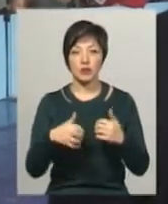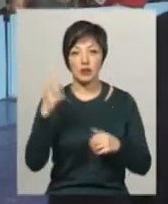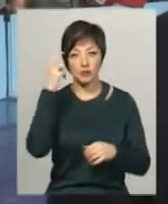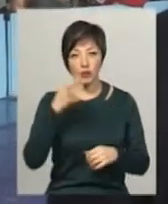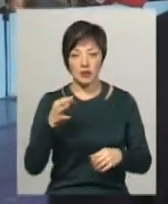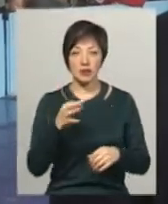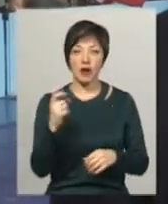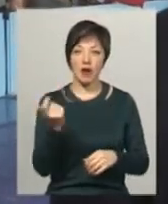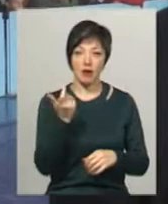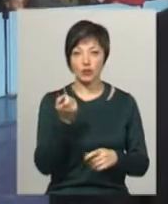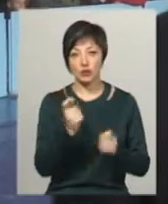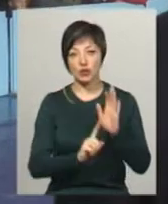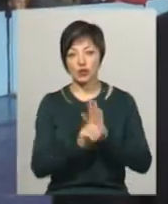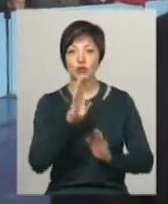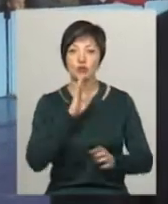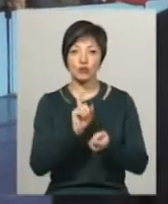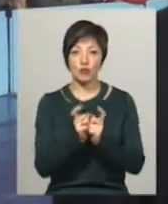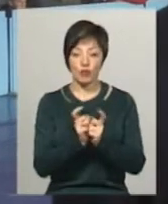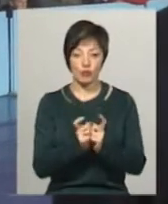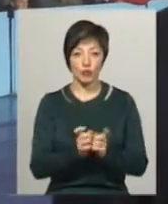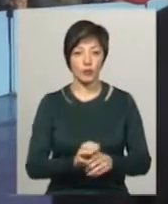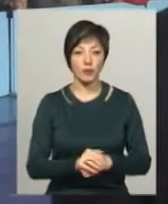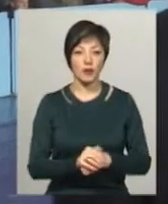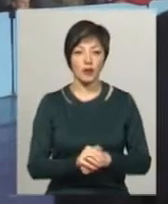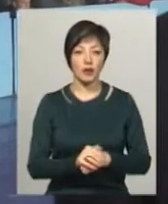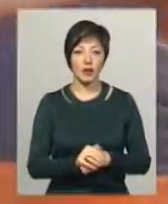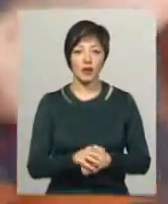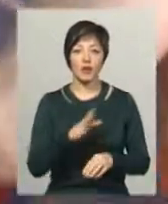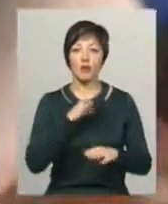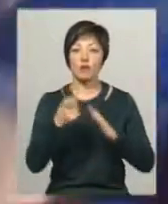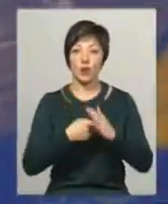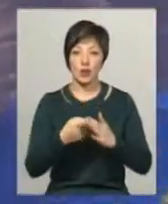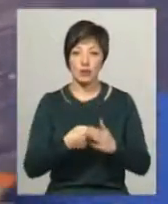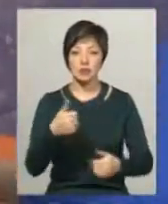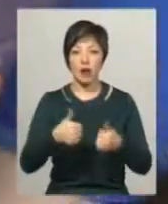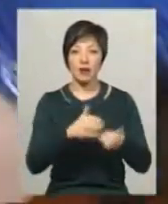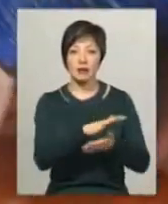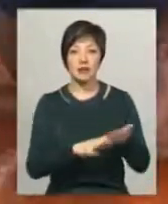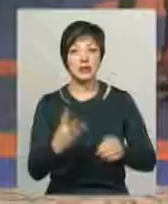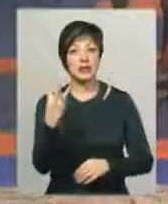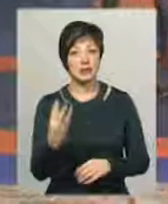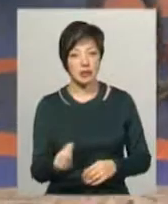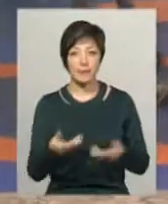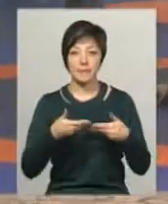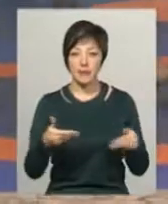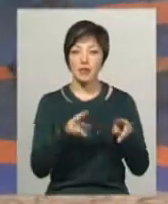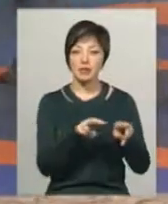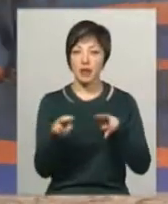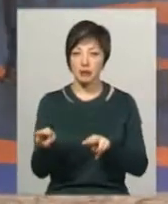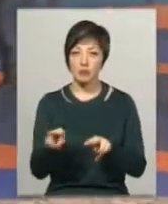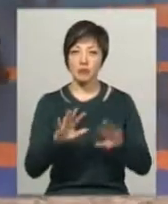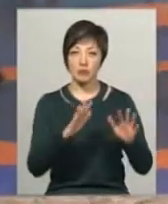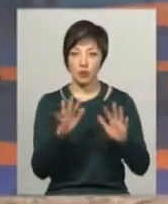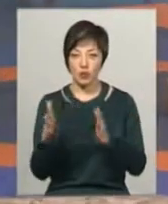Сарків, там трошки починають, жіночу боротьбу, трохи було, Донецьк. Змагання триватимуть ще три дні, тож ми стежитимемо за їх